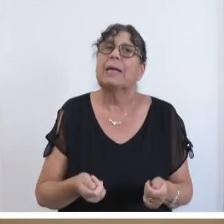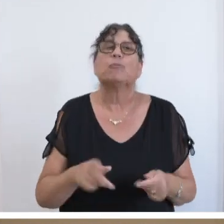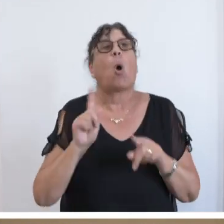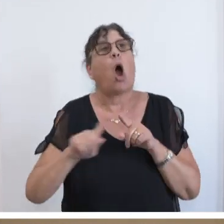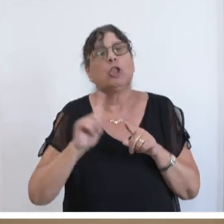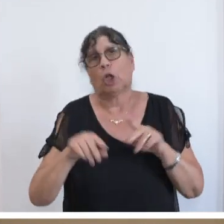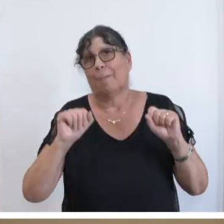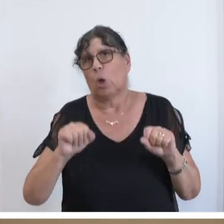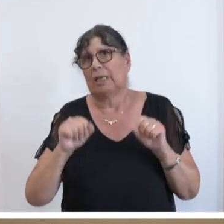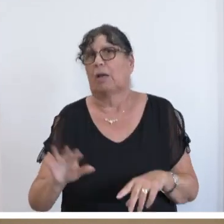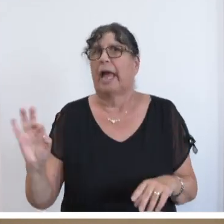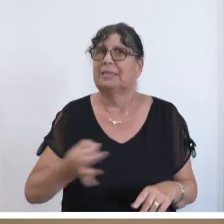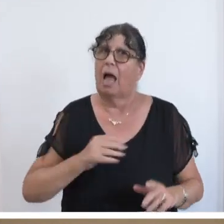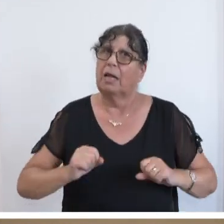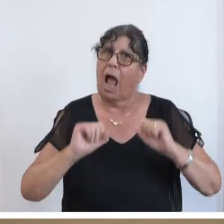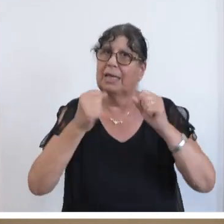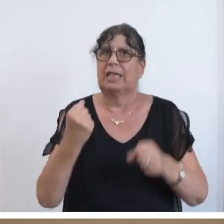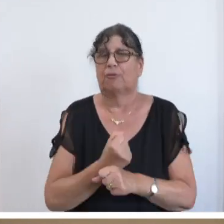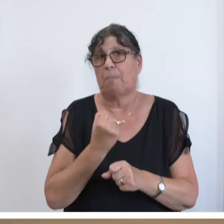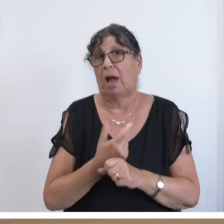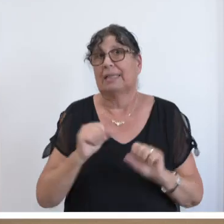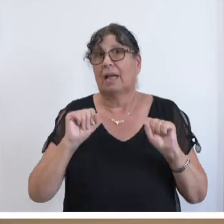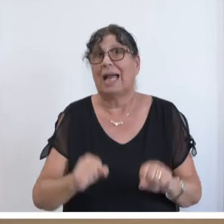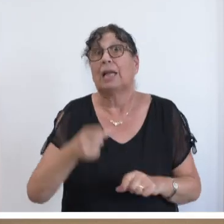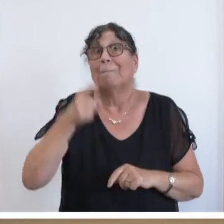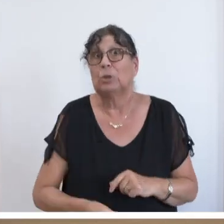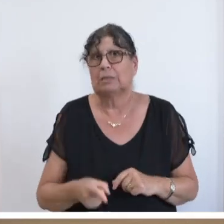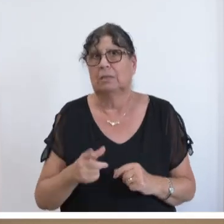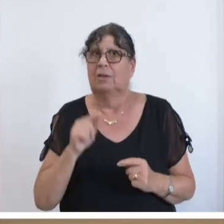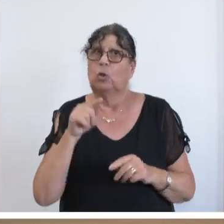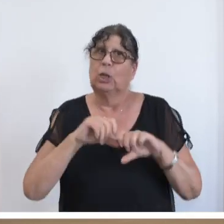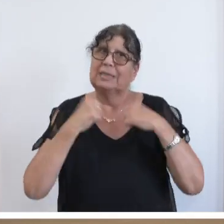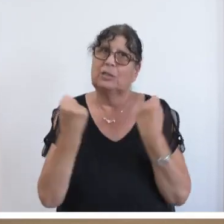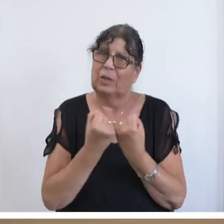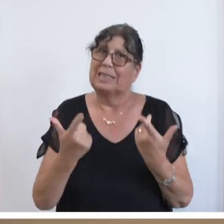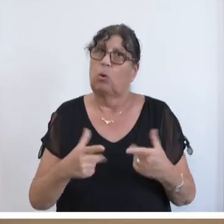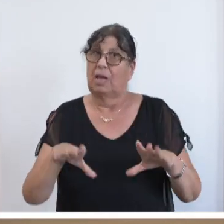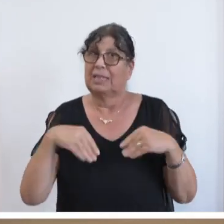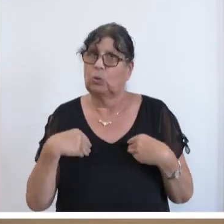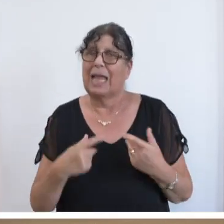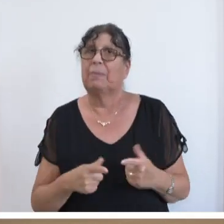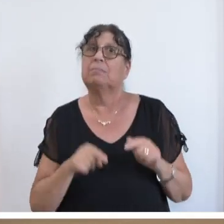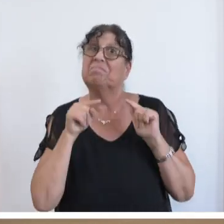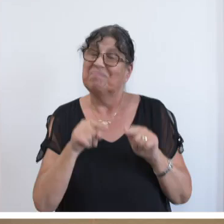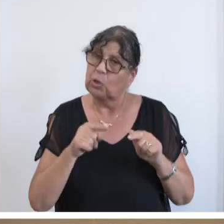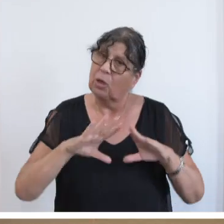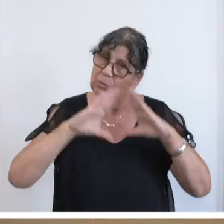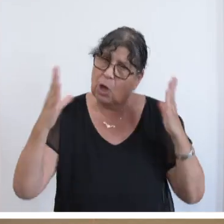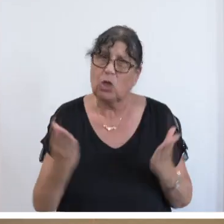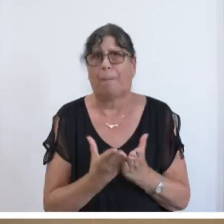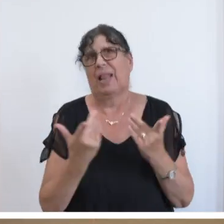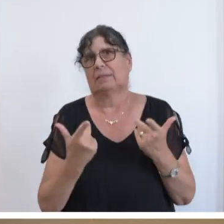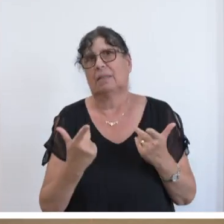Möglichkeiten, die das Saarland aktiv anpacken kann, anpacken muss, um sich der Situation zu stellen. Das ganze Besteck muss auf den Tisch, damit wir die